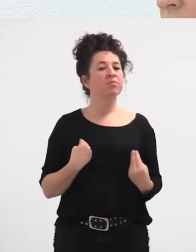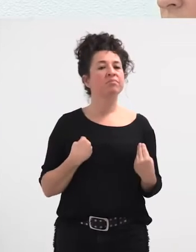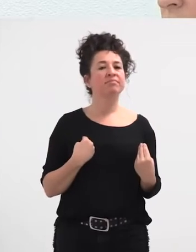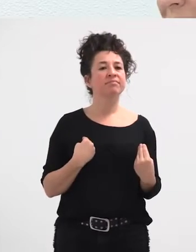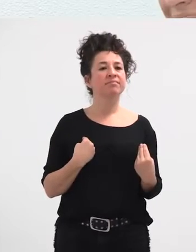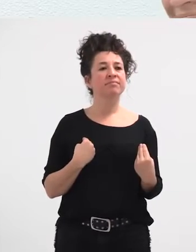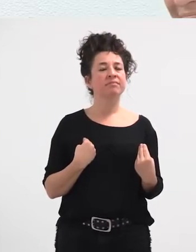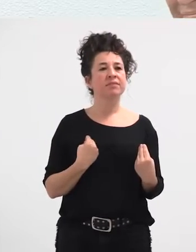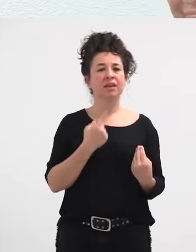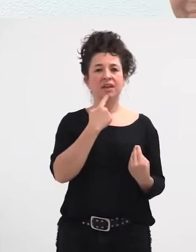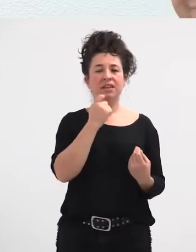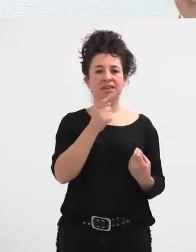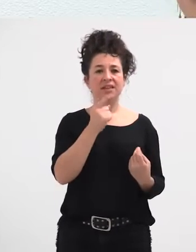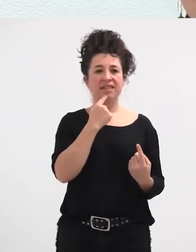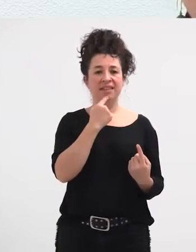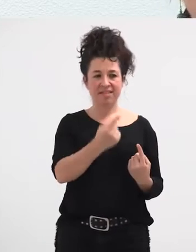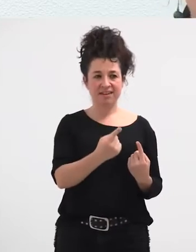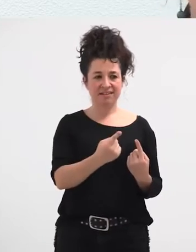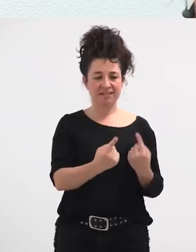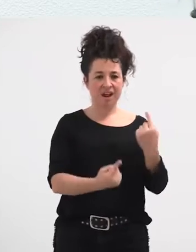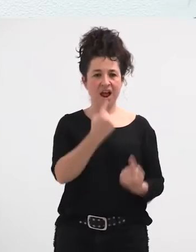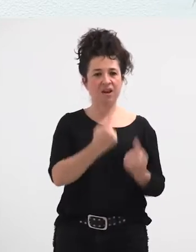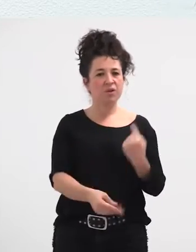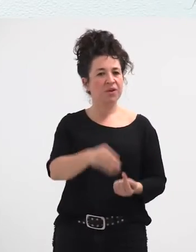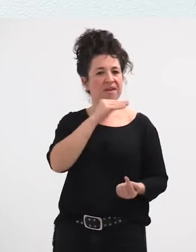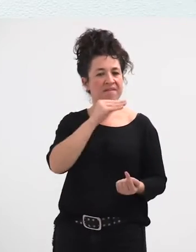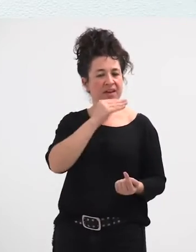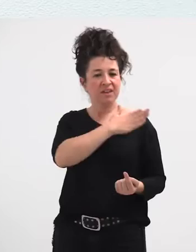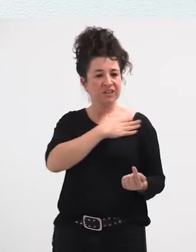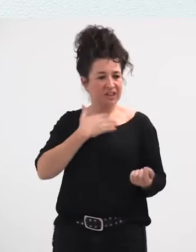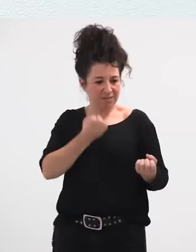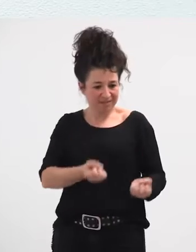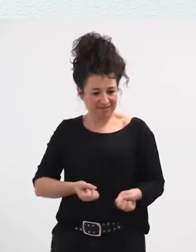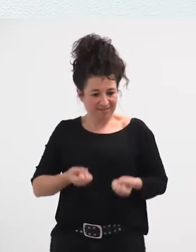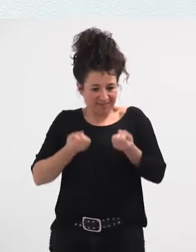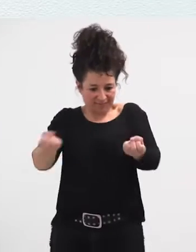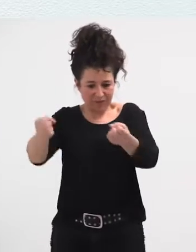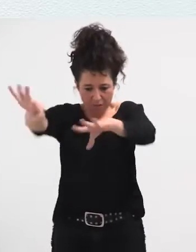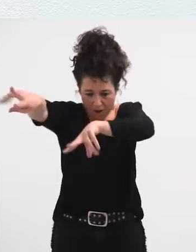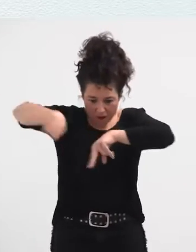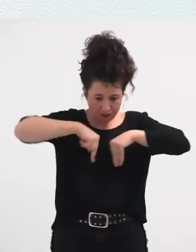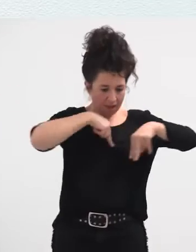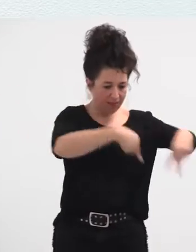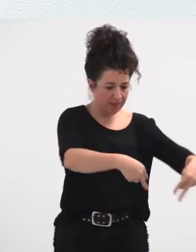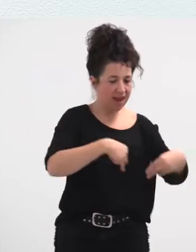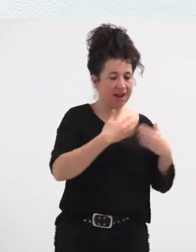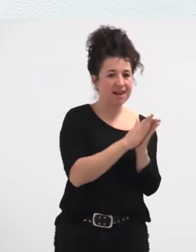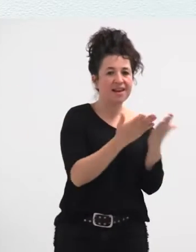aserretu egiten dela, ez, eta guk hori nahi benuen, ez, aserre hori transmititu arazi nahi genuen, zerren eta